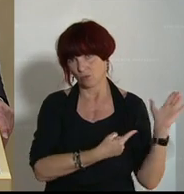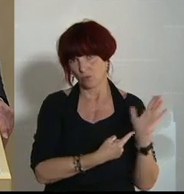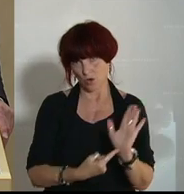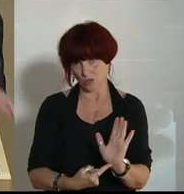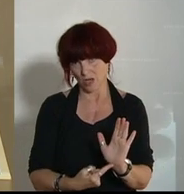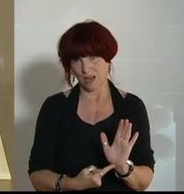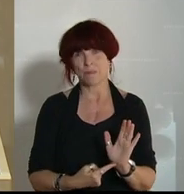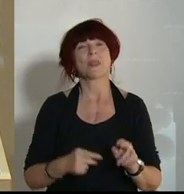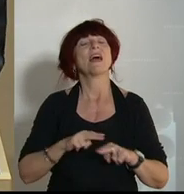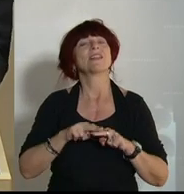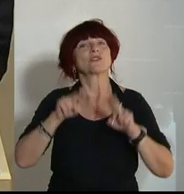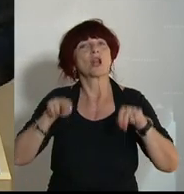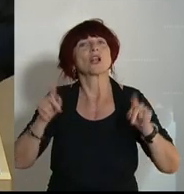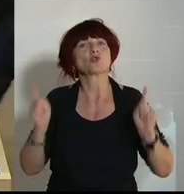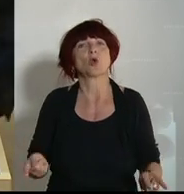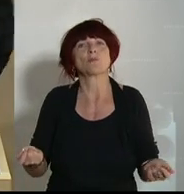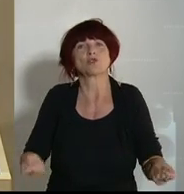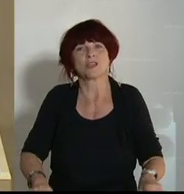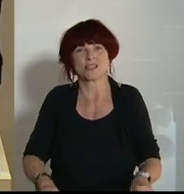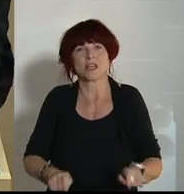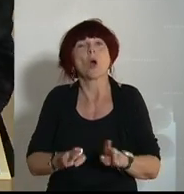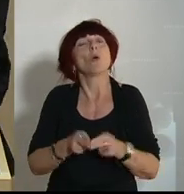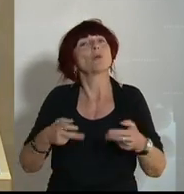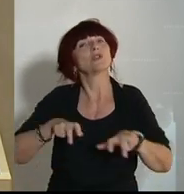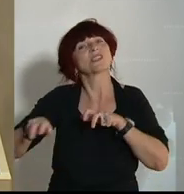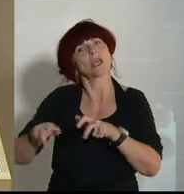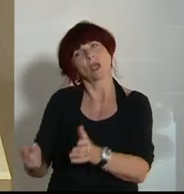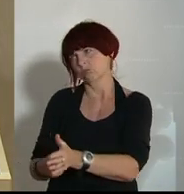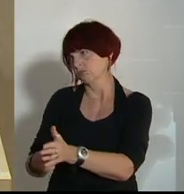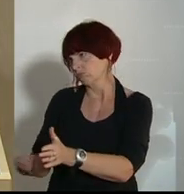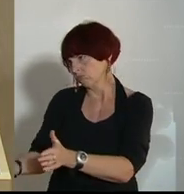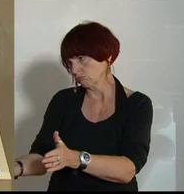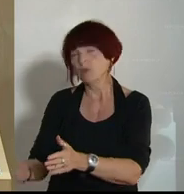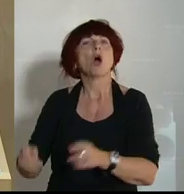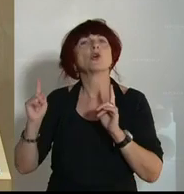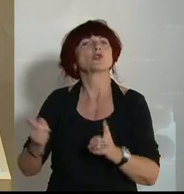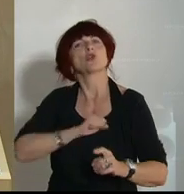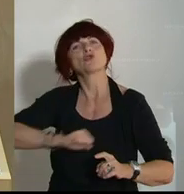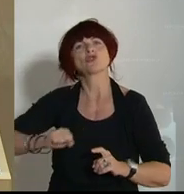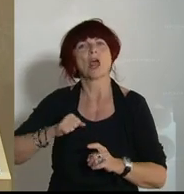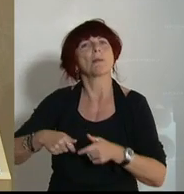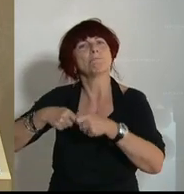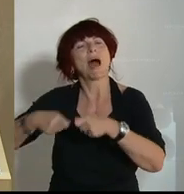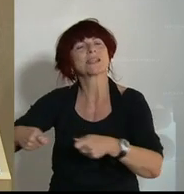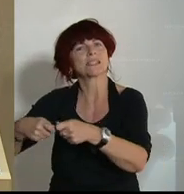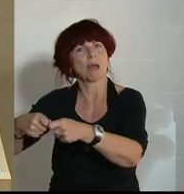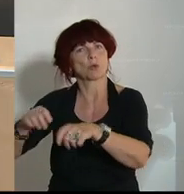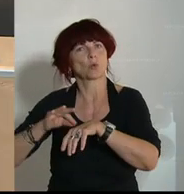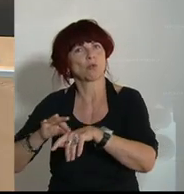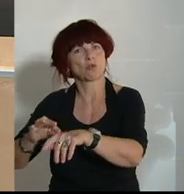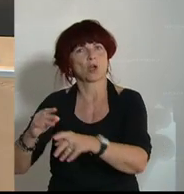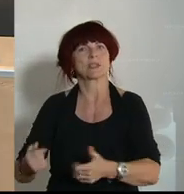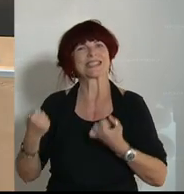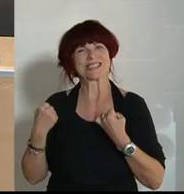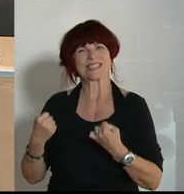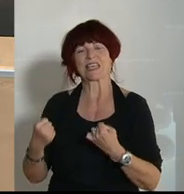Nationalrat wolle beschließen. Die Bundesregierung wird aufgefordert, umgehend jene Schritte zu setzen, die sicherstellen, dass